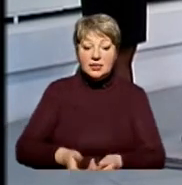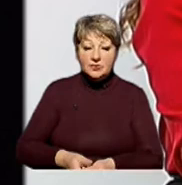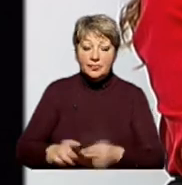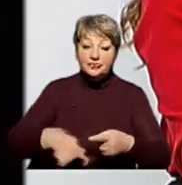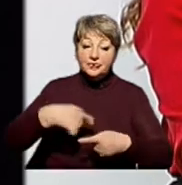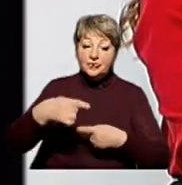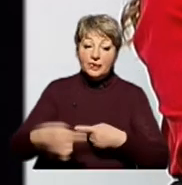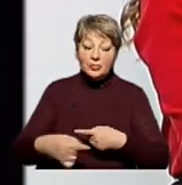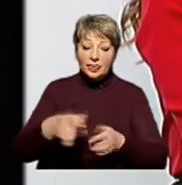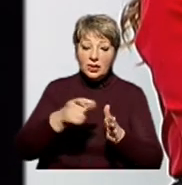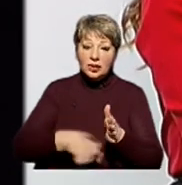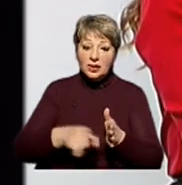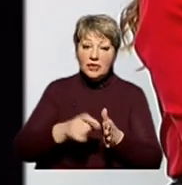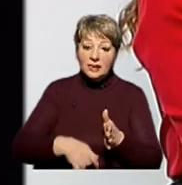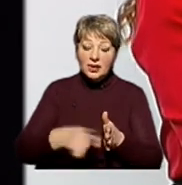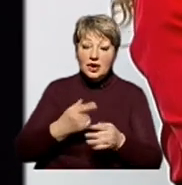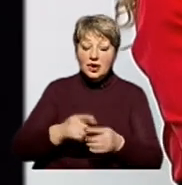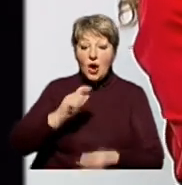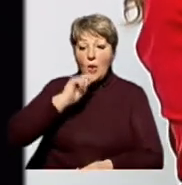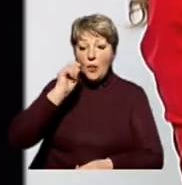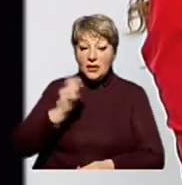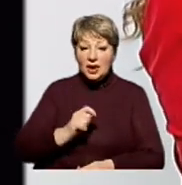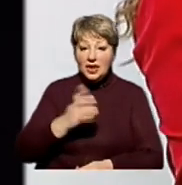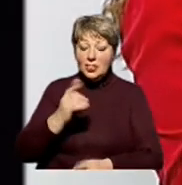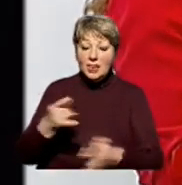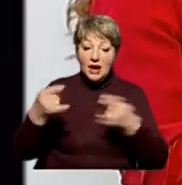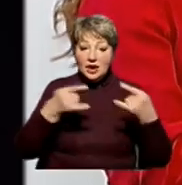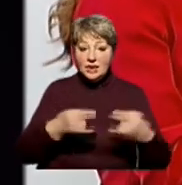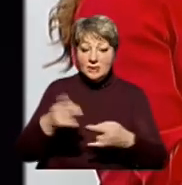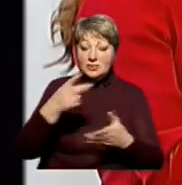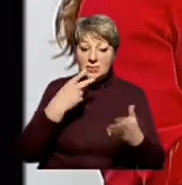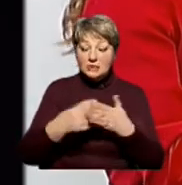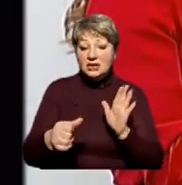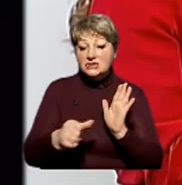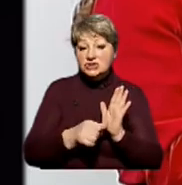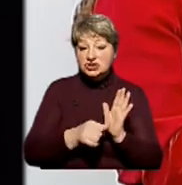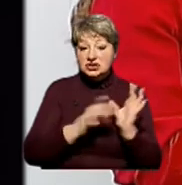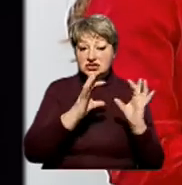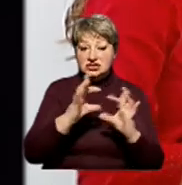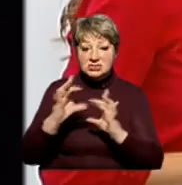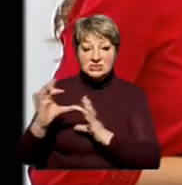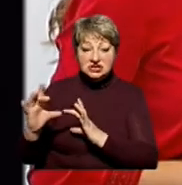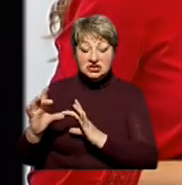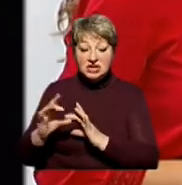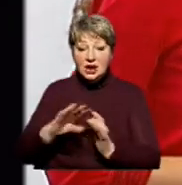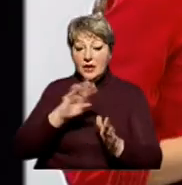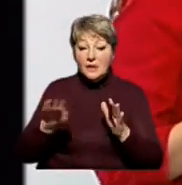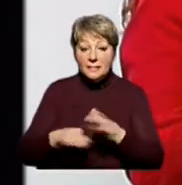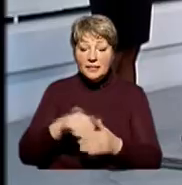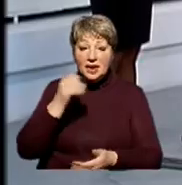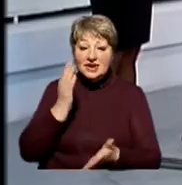Наступна рубрика – це виклики України. На екрані ви зараз побачите шість кіл, під кожним захована